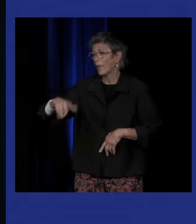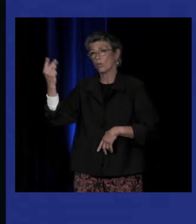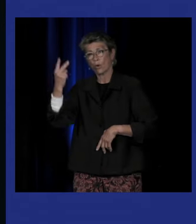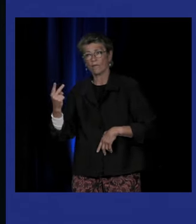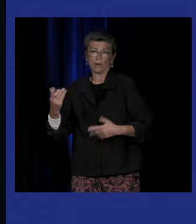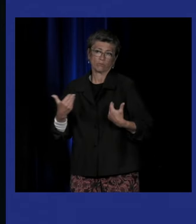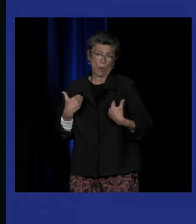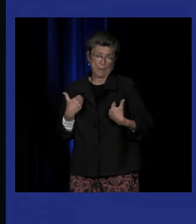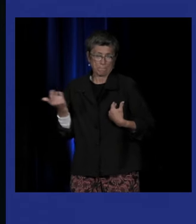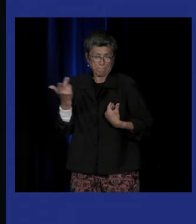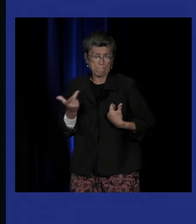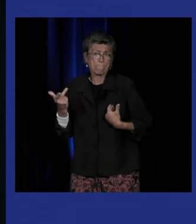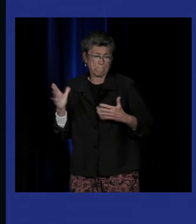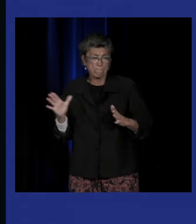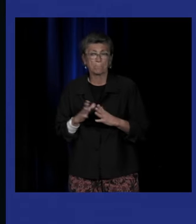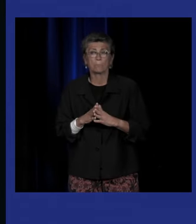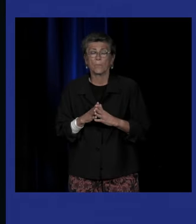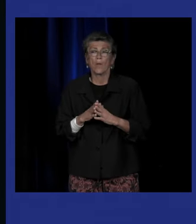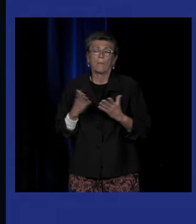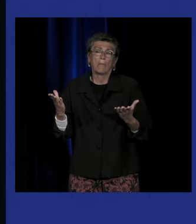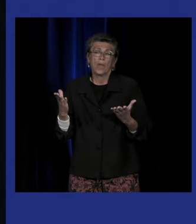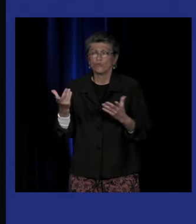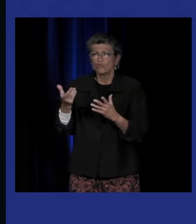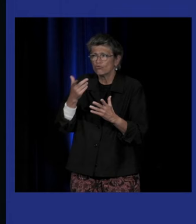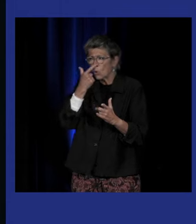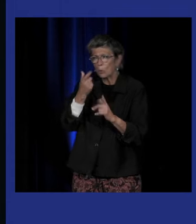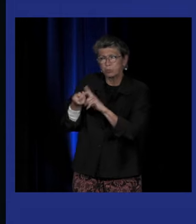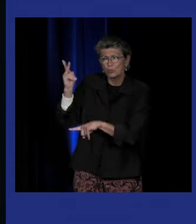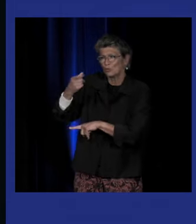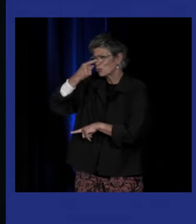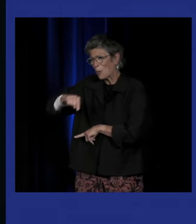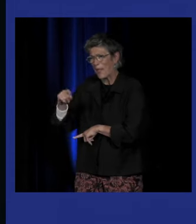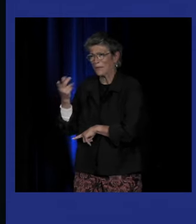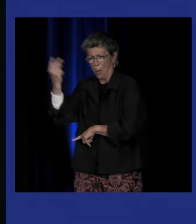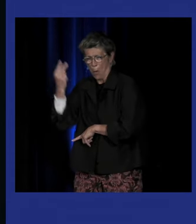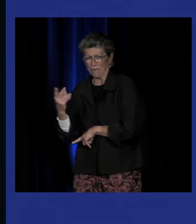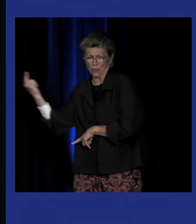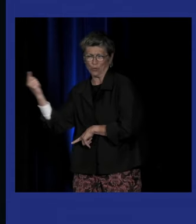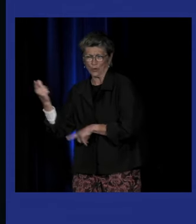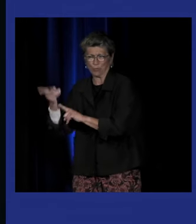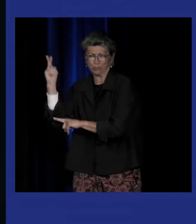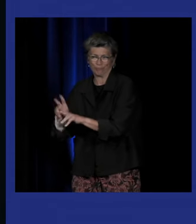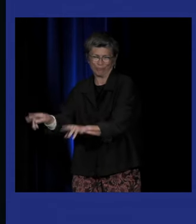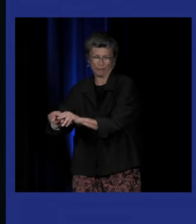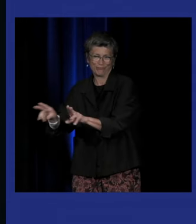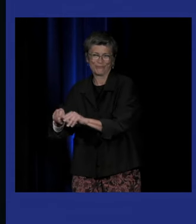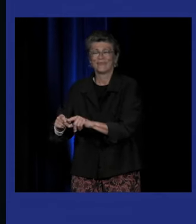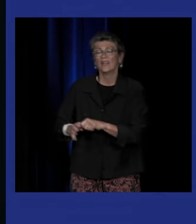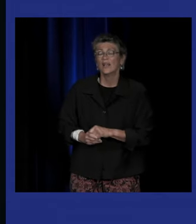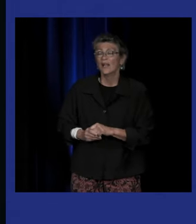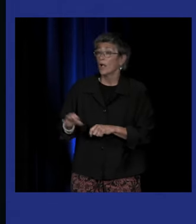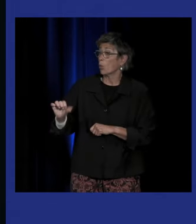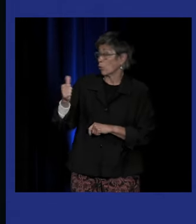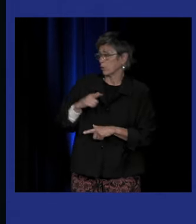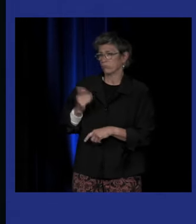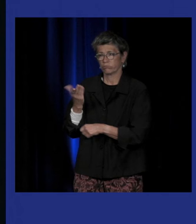et moi-même. Mais ça sera probablement plutôt Juliette Dalle et Olivier Chétrite qui vont mener la barque. Donc, on va commencer déjà par